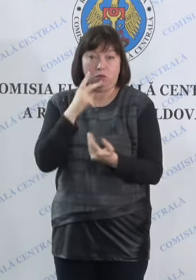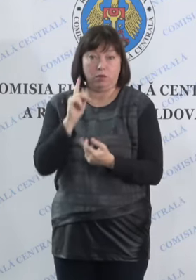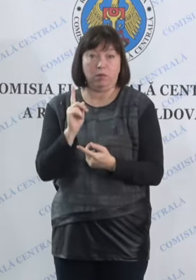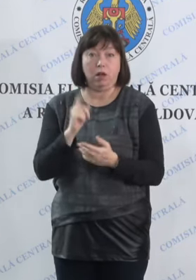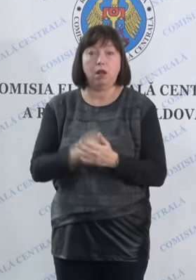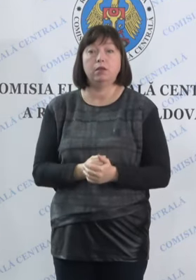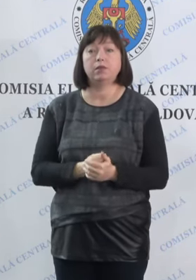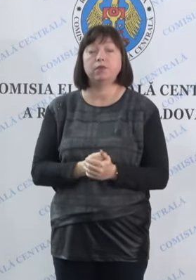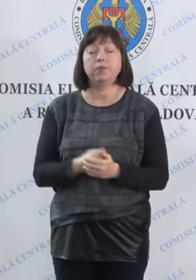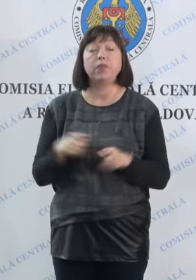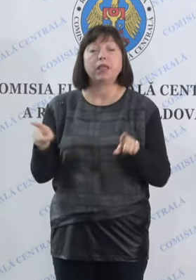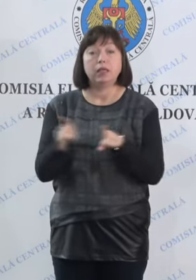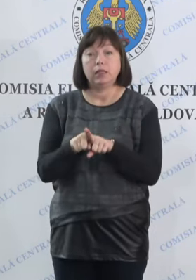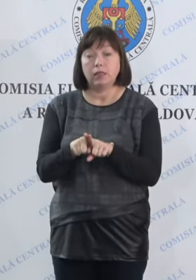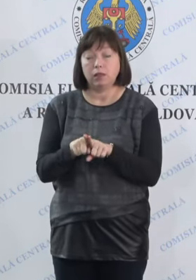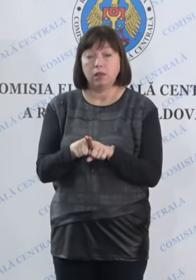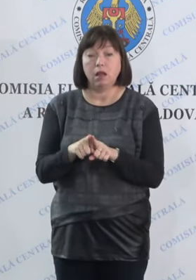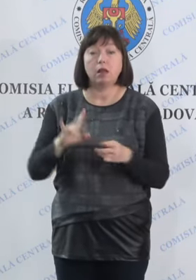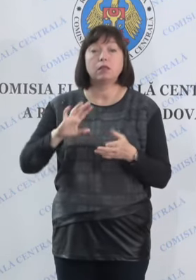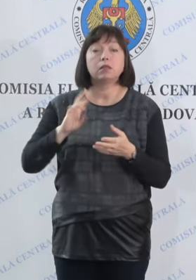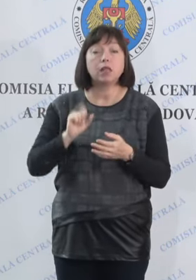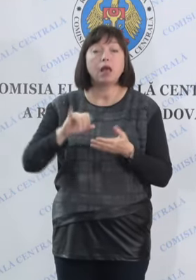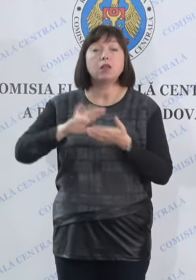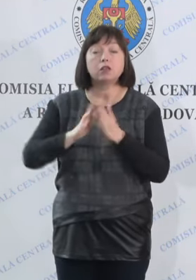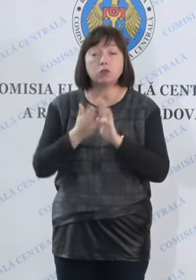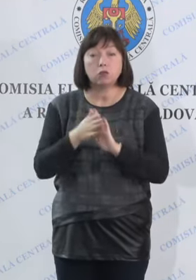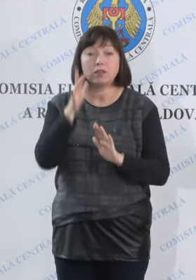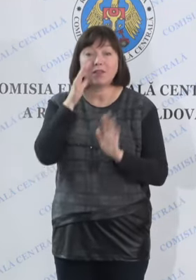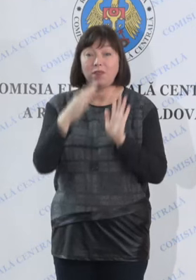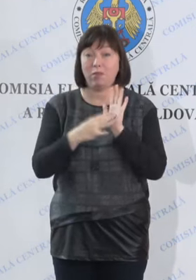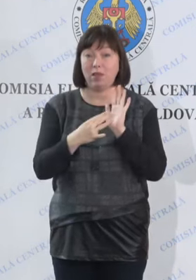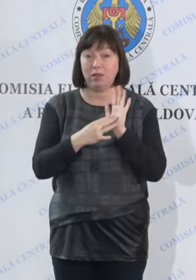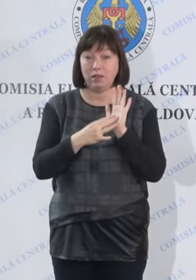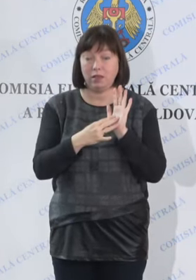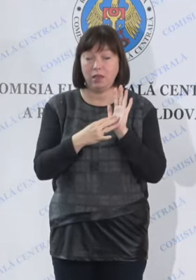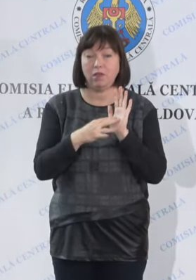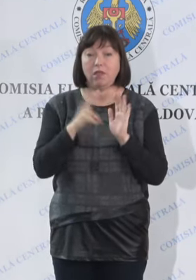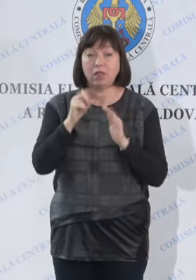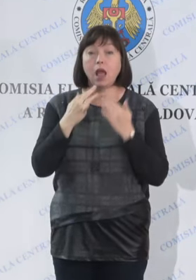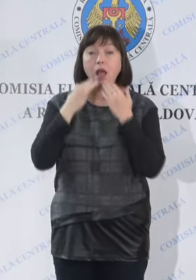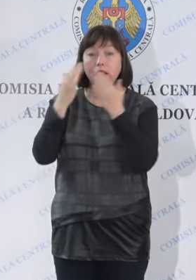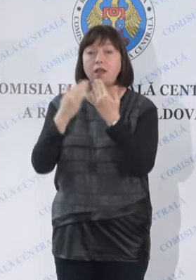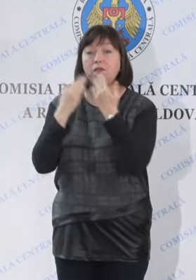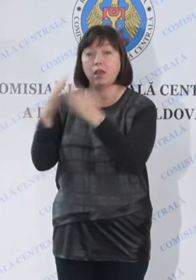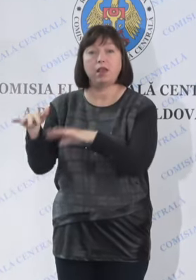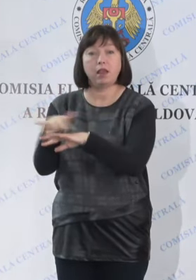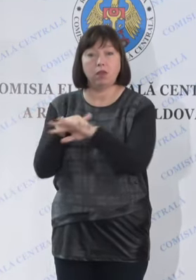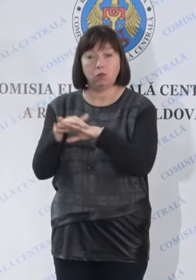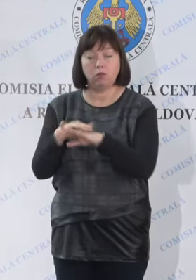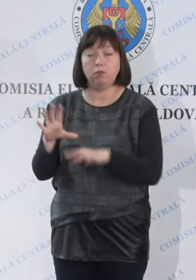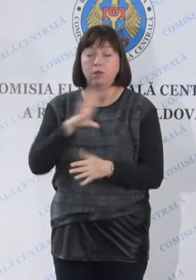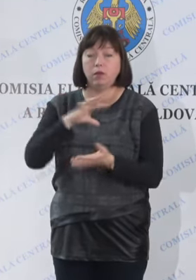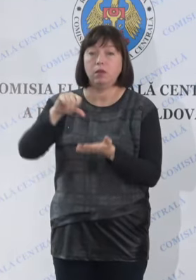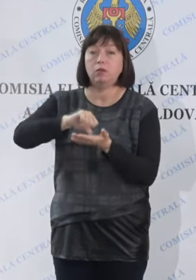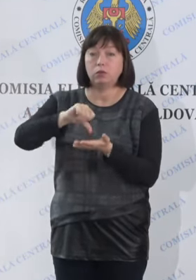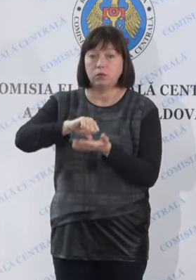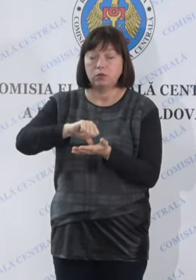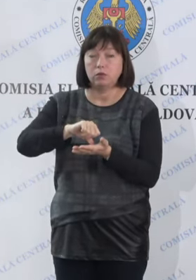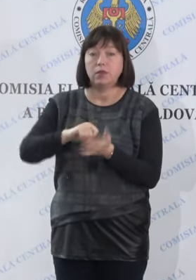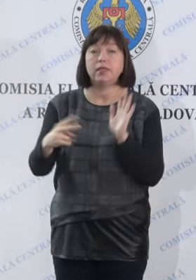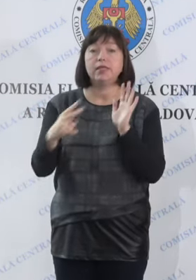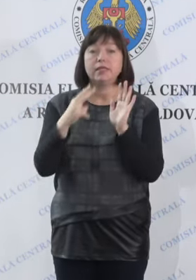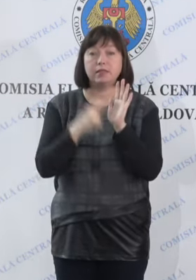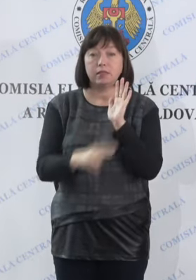Astfel, pentru situația la ora nouă, la referendum, au participat